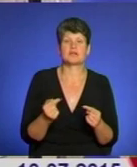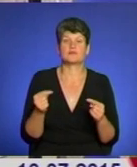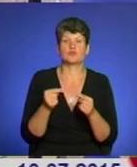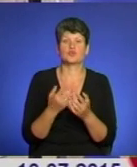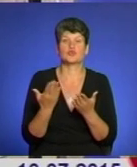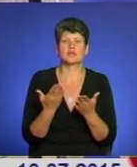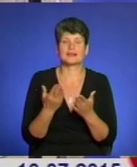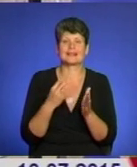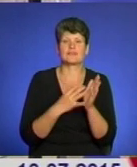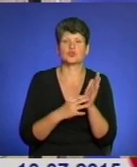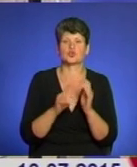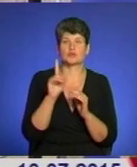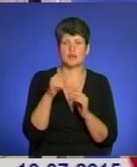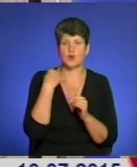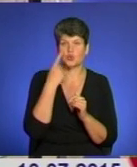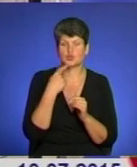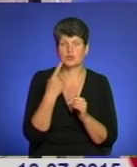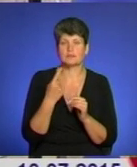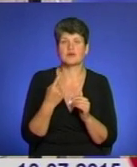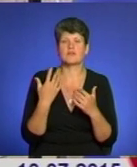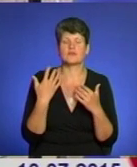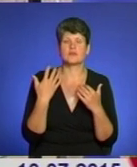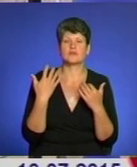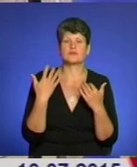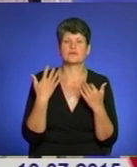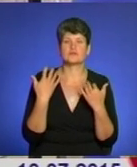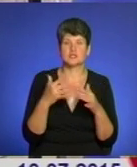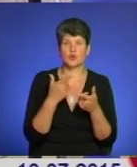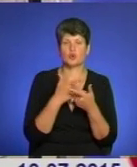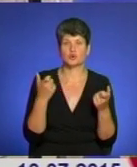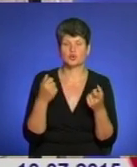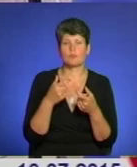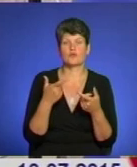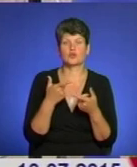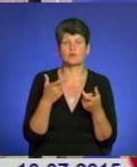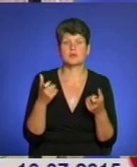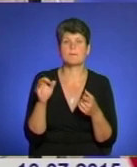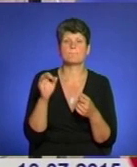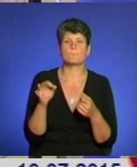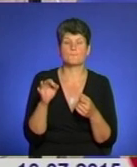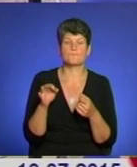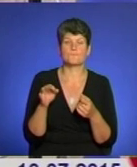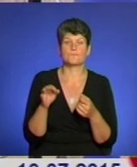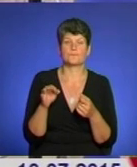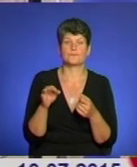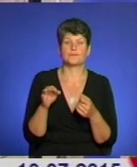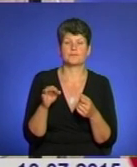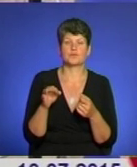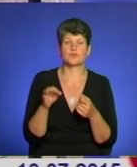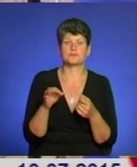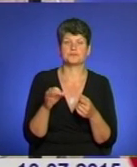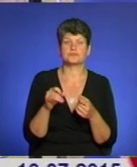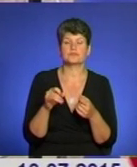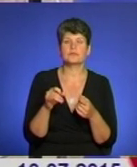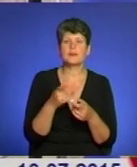до яких 91 особа, вже 91 особі оголошено повідомлення про підозру. Я